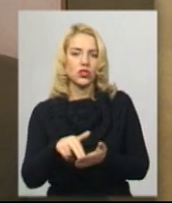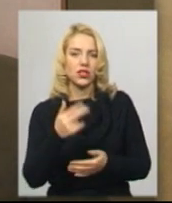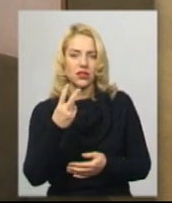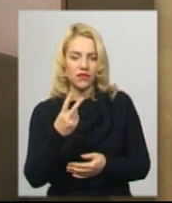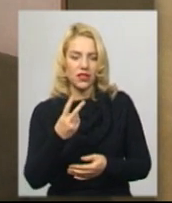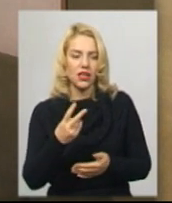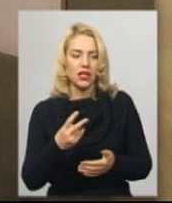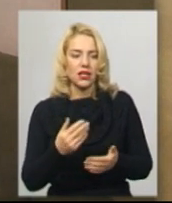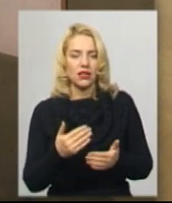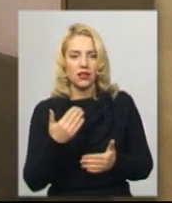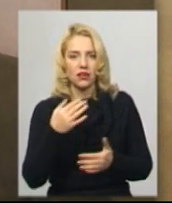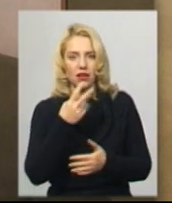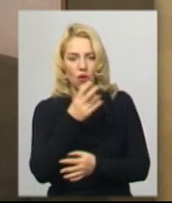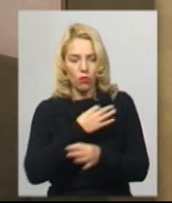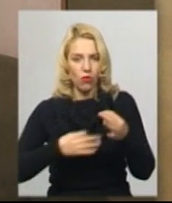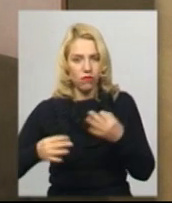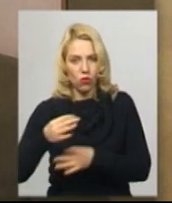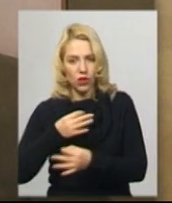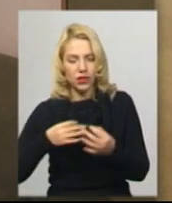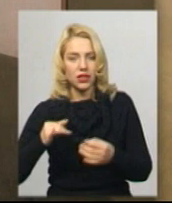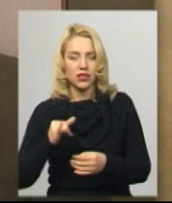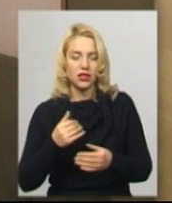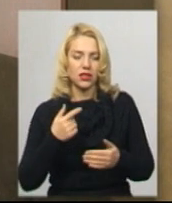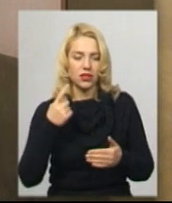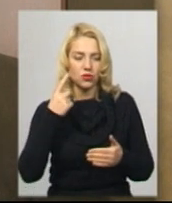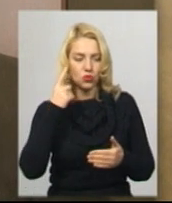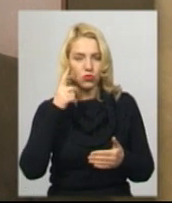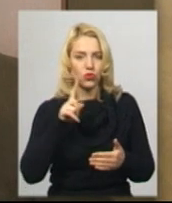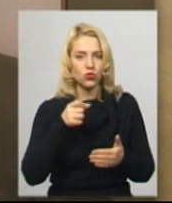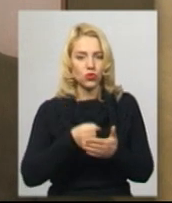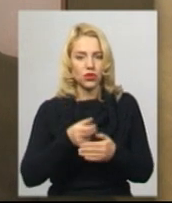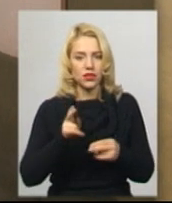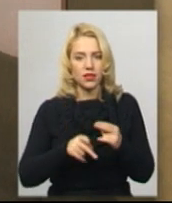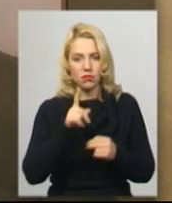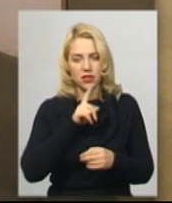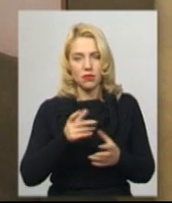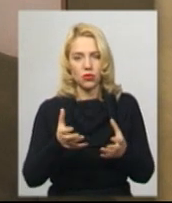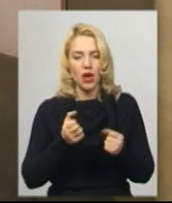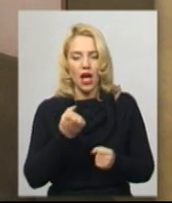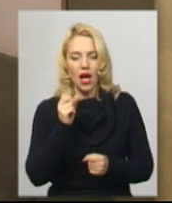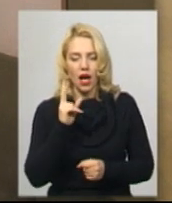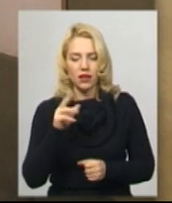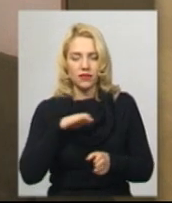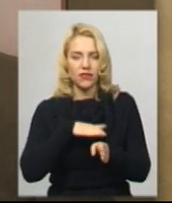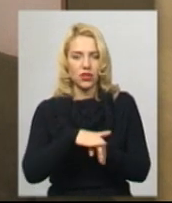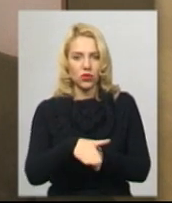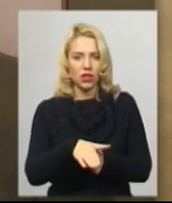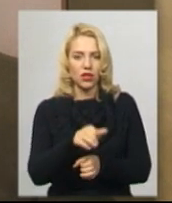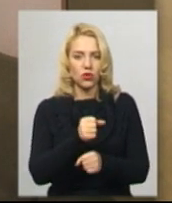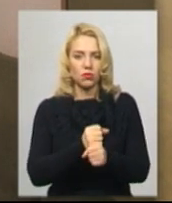обговорення і десь, я думаю, до кінця місяця ми вже отримаємо акт виконаних робіт з кінцевими